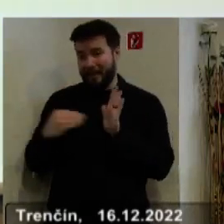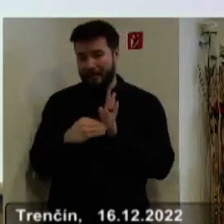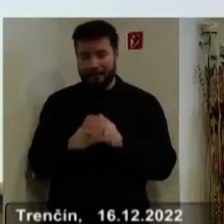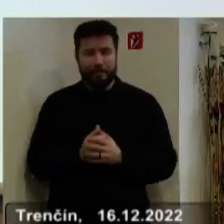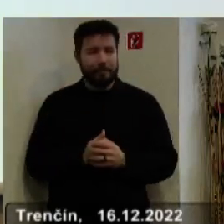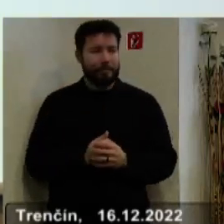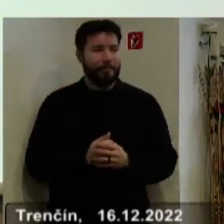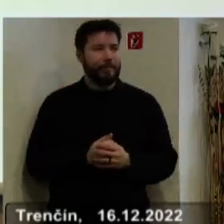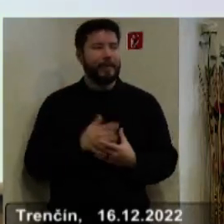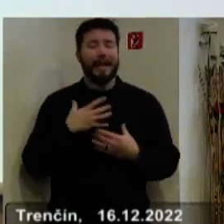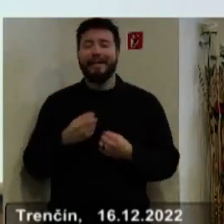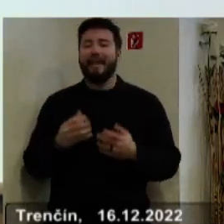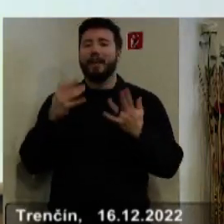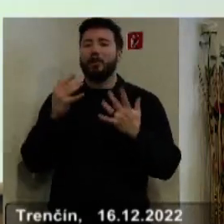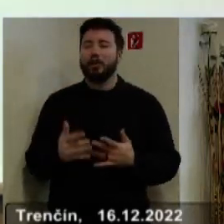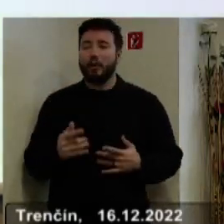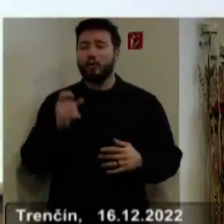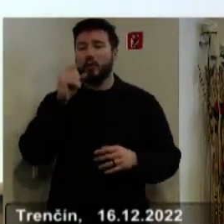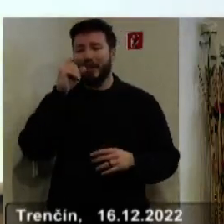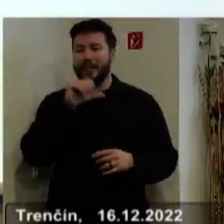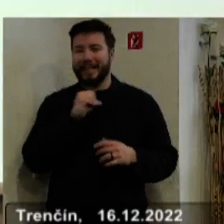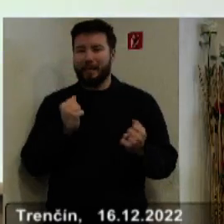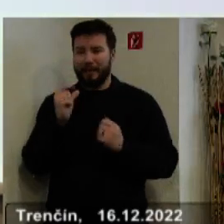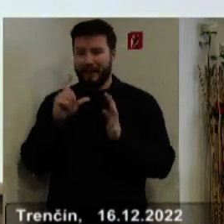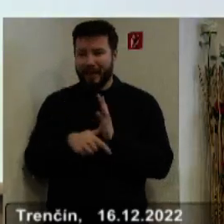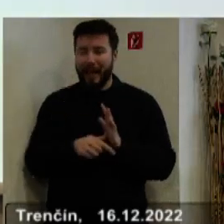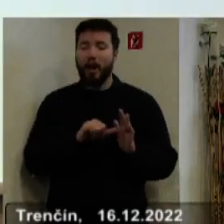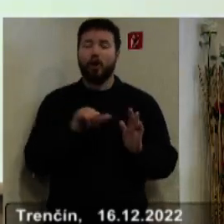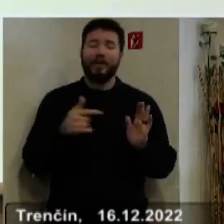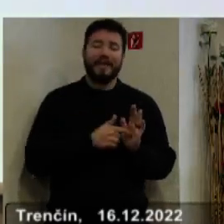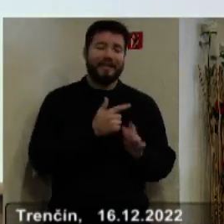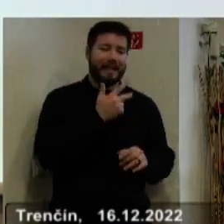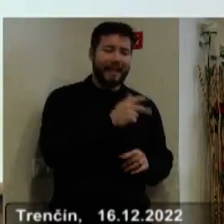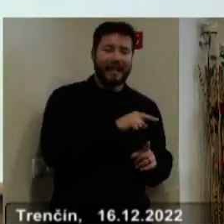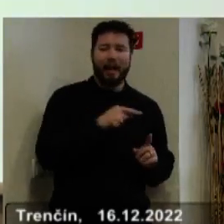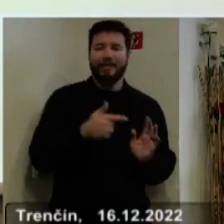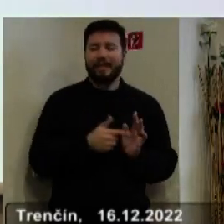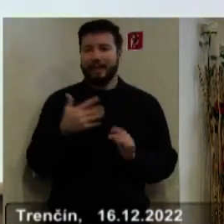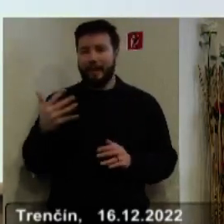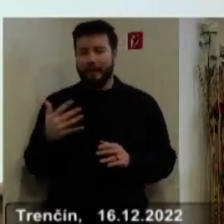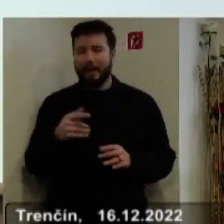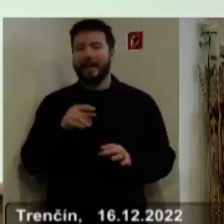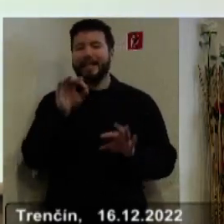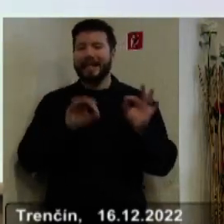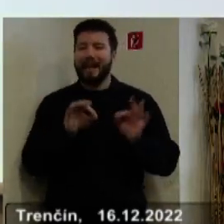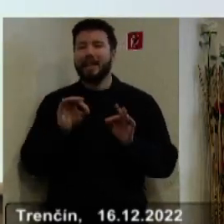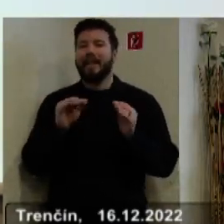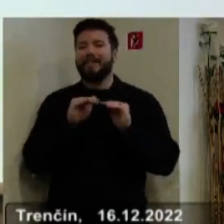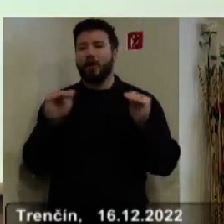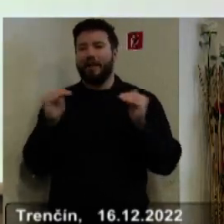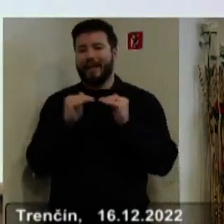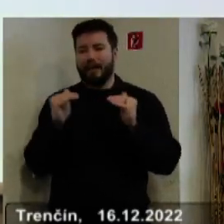Návrh rozpočtu Trenčianského samozprávneho kraja na roky 2023 až 2025 je zostavený ako vyrovnaný.